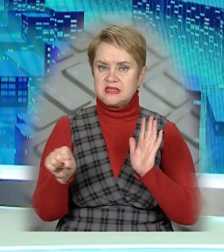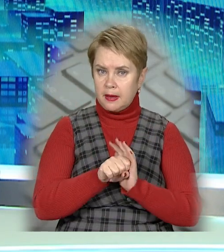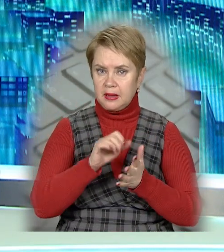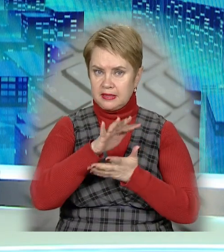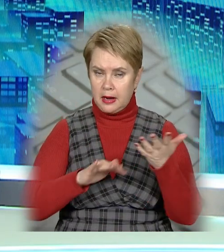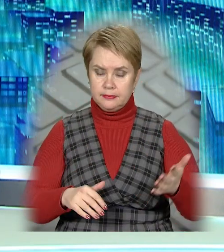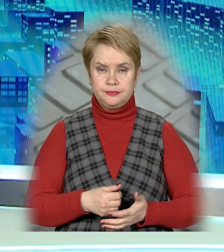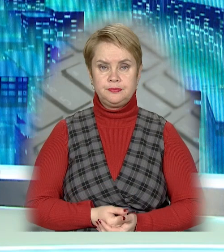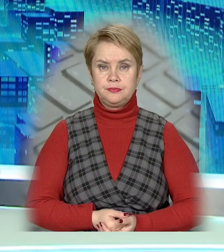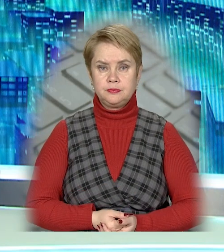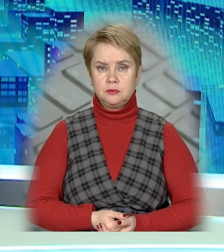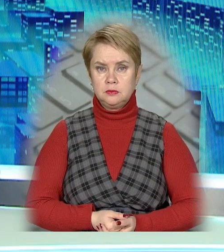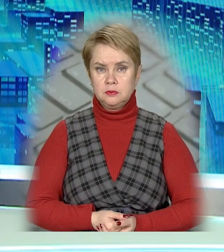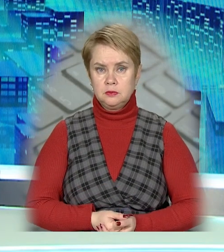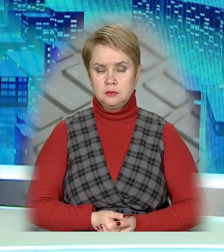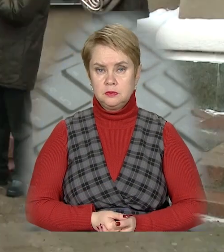загиблих далі в сюжеті.